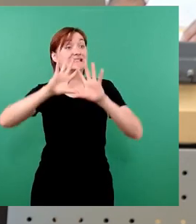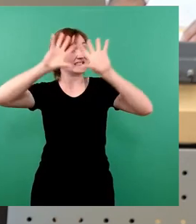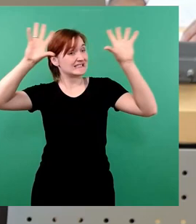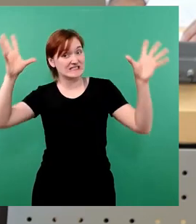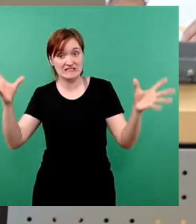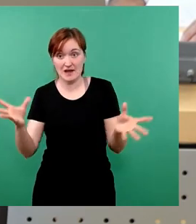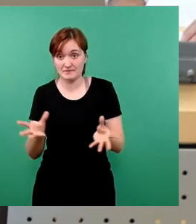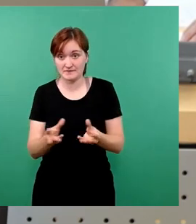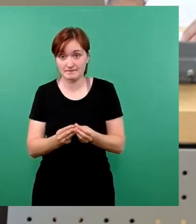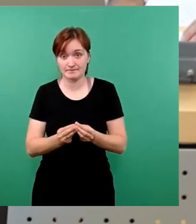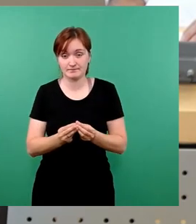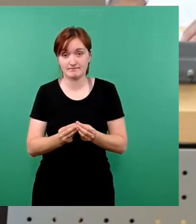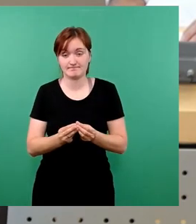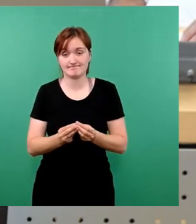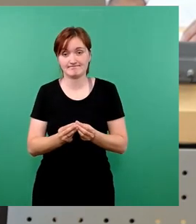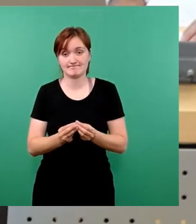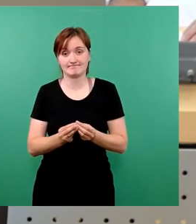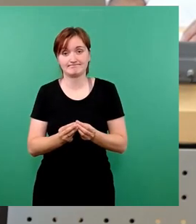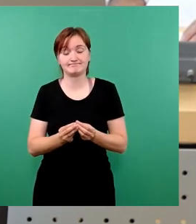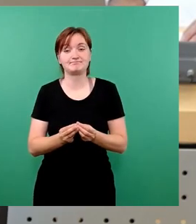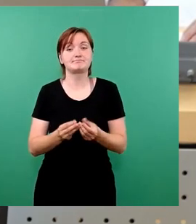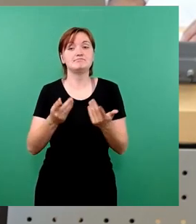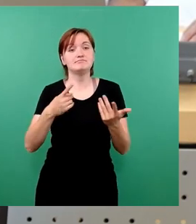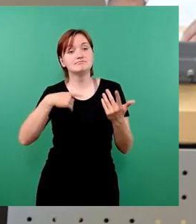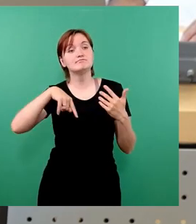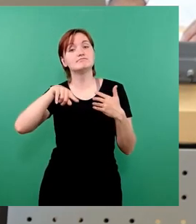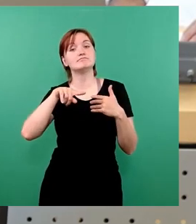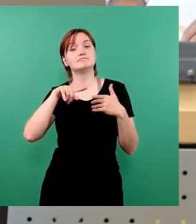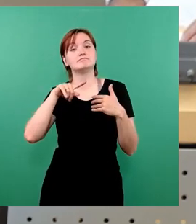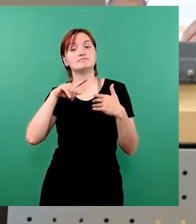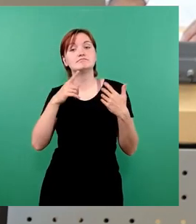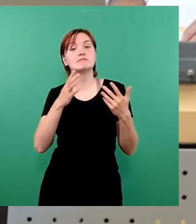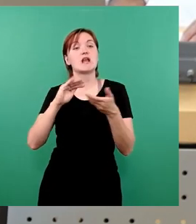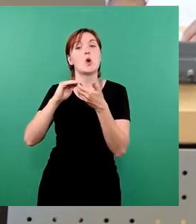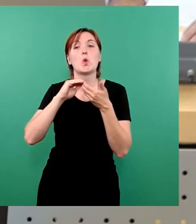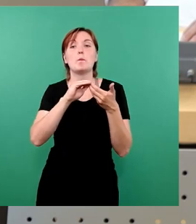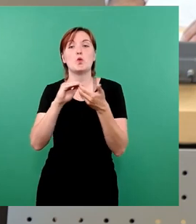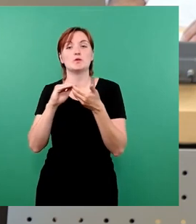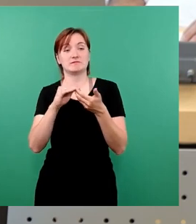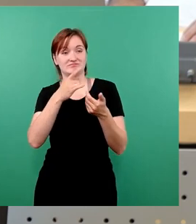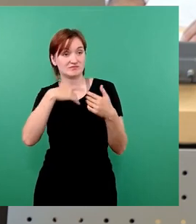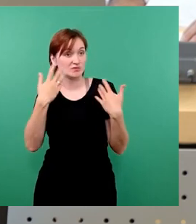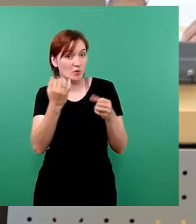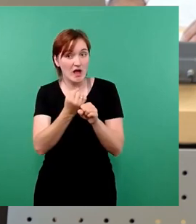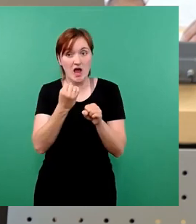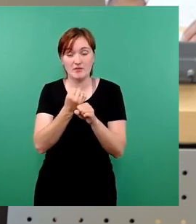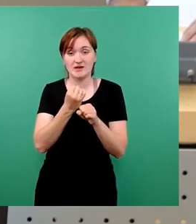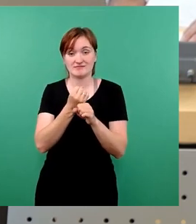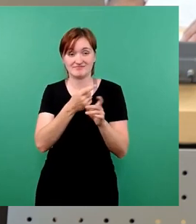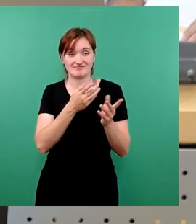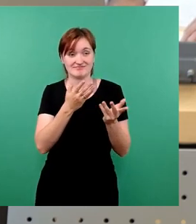wir im Sinne des Konnexitätsprinzips als Kommune ausführen, ist eine